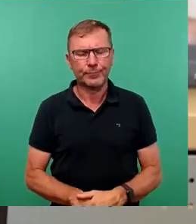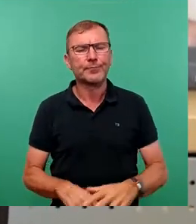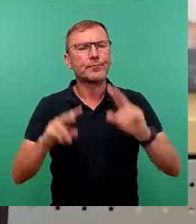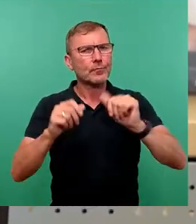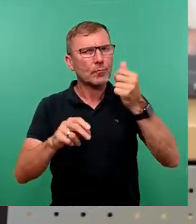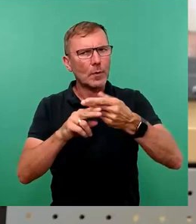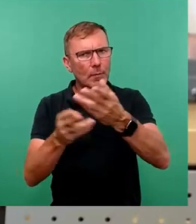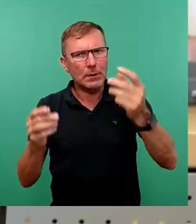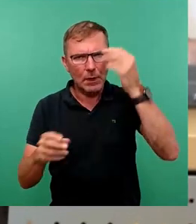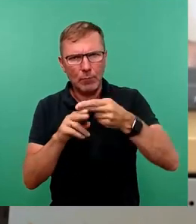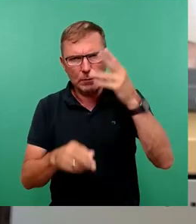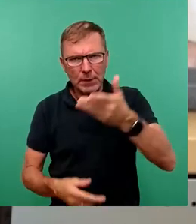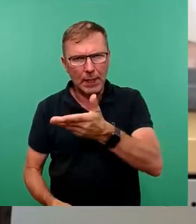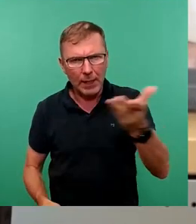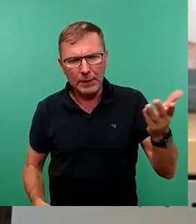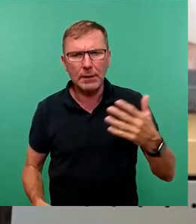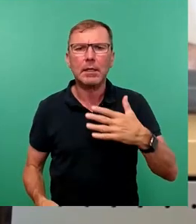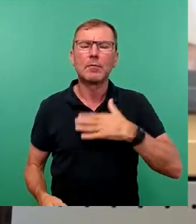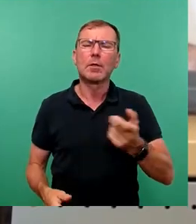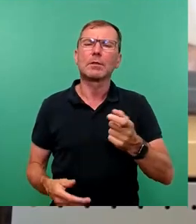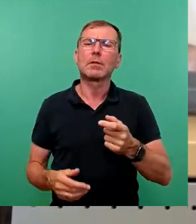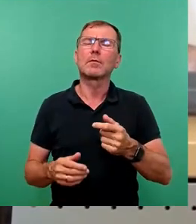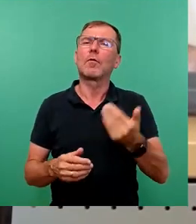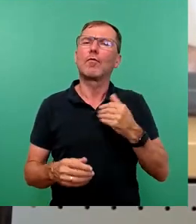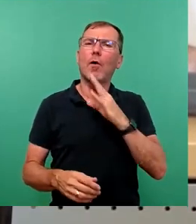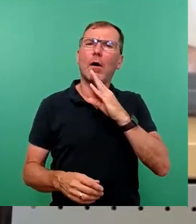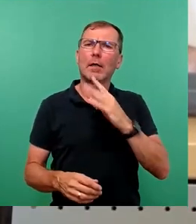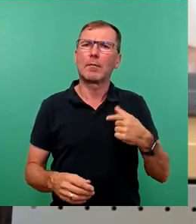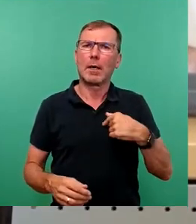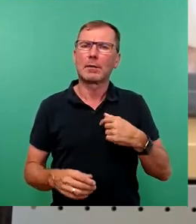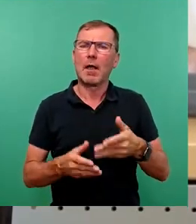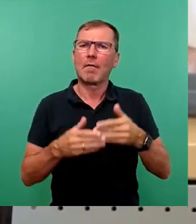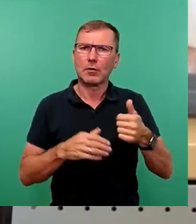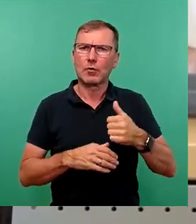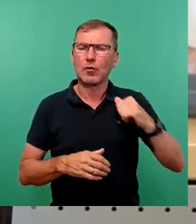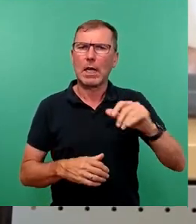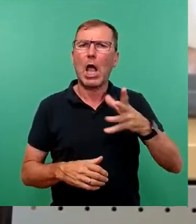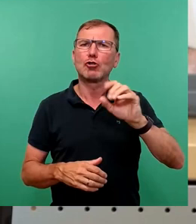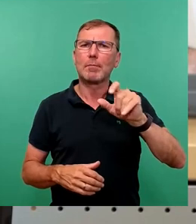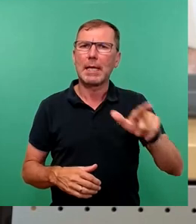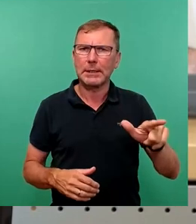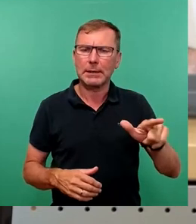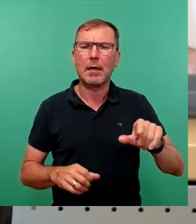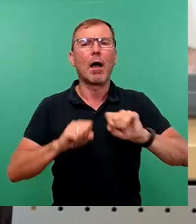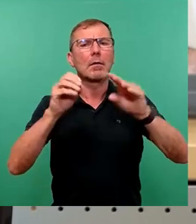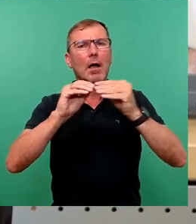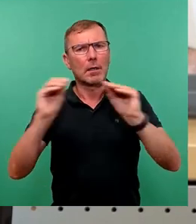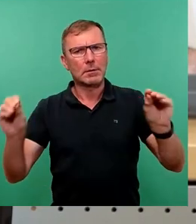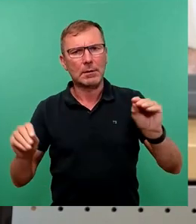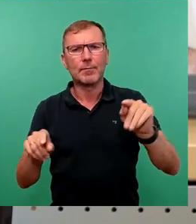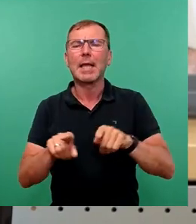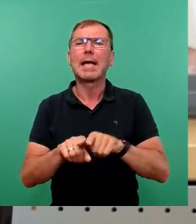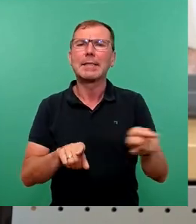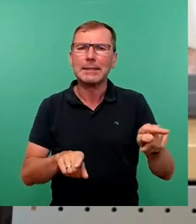geehrte Damen und Herren, ich möchte aufgrund der Vorrede meines hochgeschätzten Fraktionskollegen Schmelig hier klarstellen, dass die Dissidenten nicht